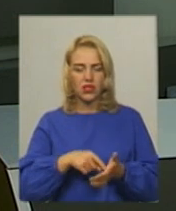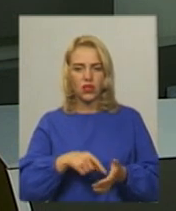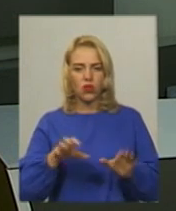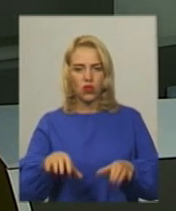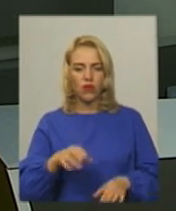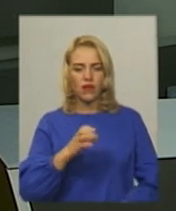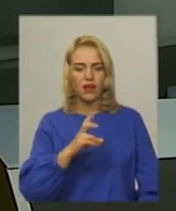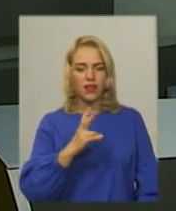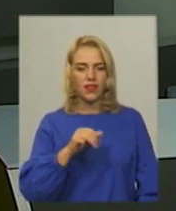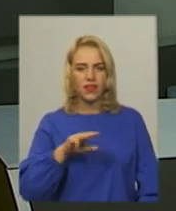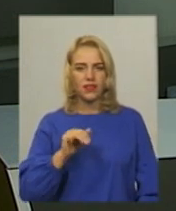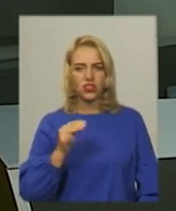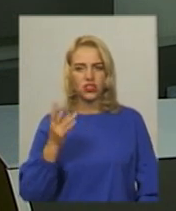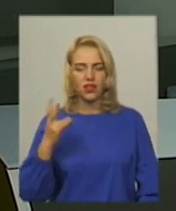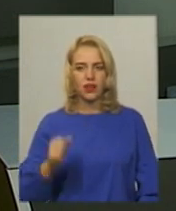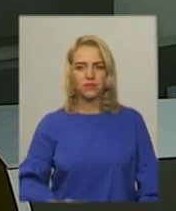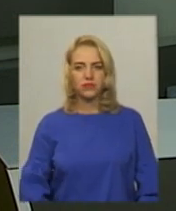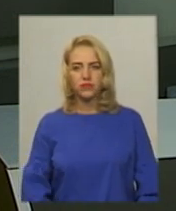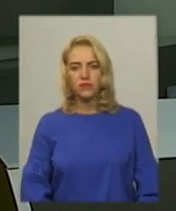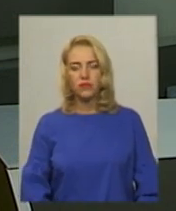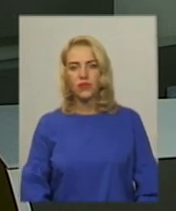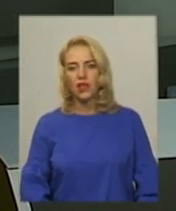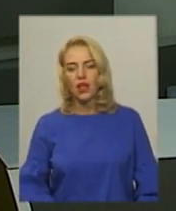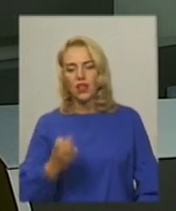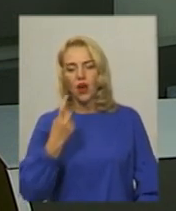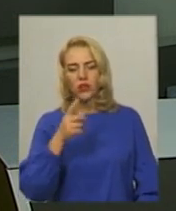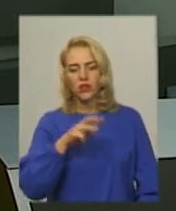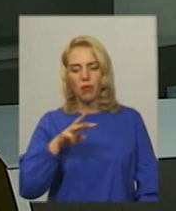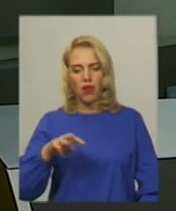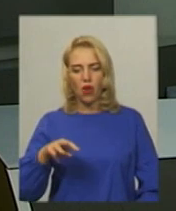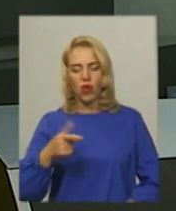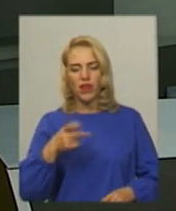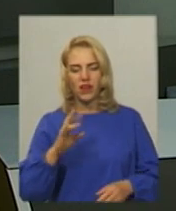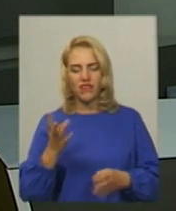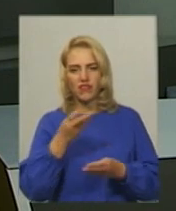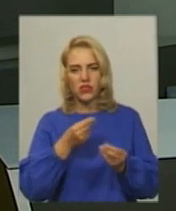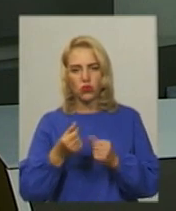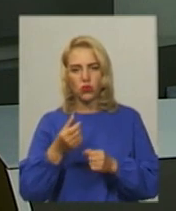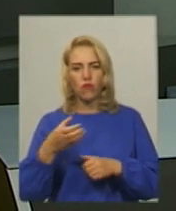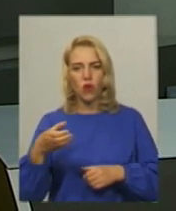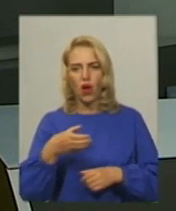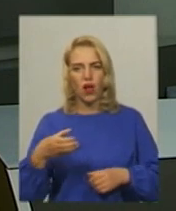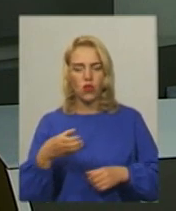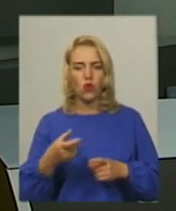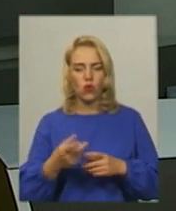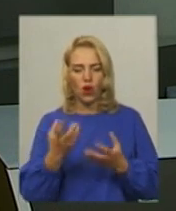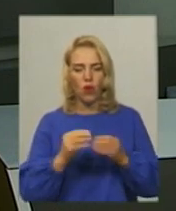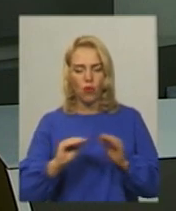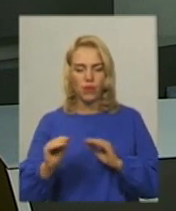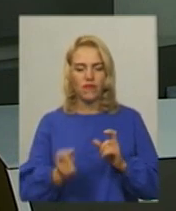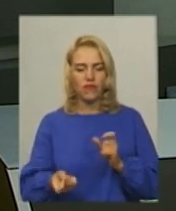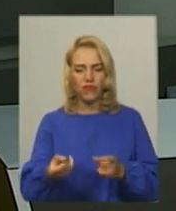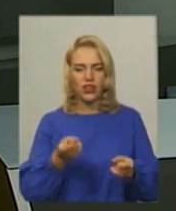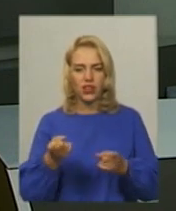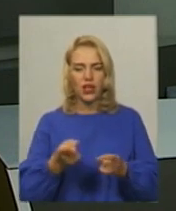Супронюк На мільйон гривень фальсифіковано алкоголю та обладнання для його виготовлення в Хмельницькому вилучили фіскали разом з